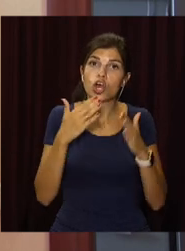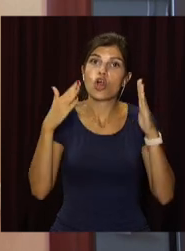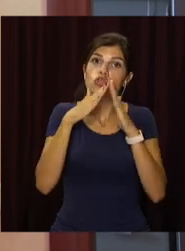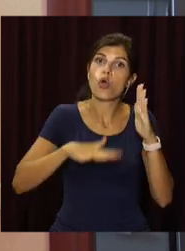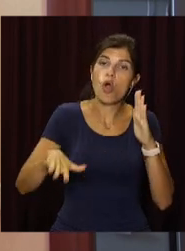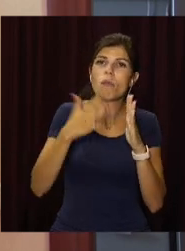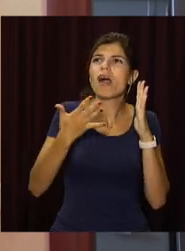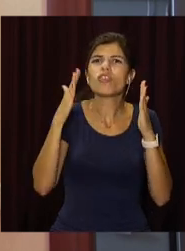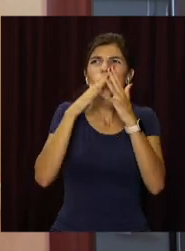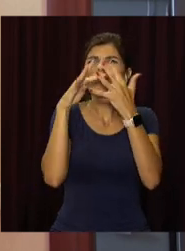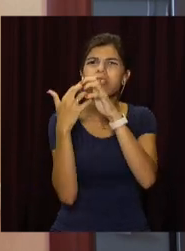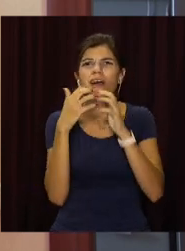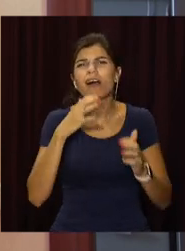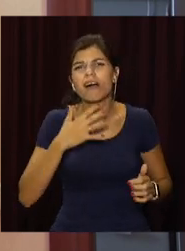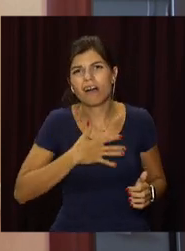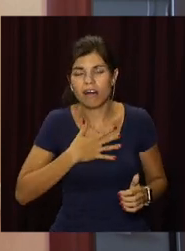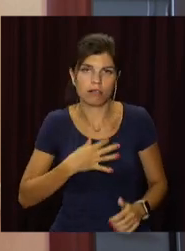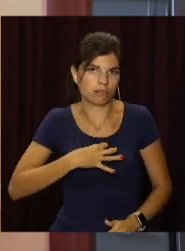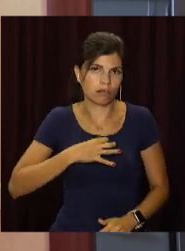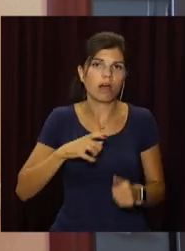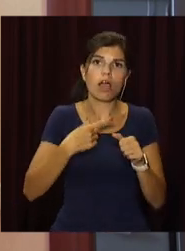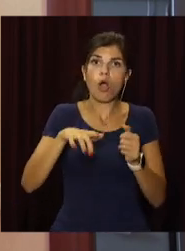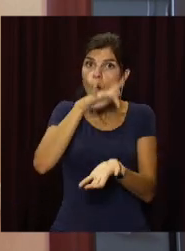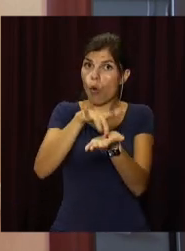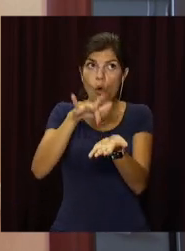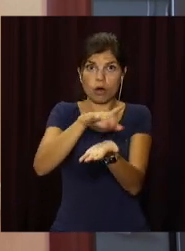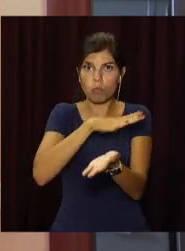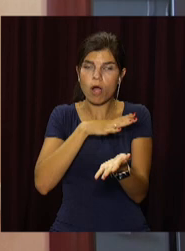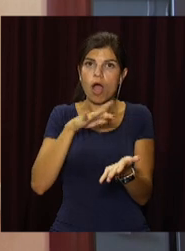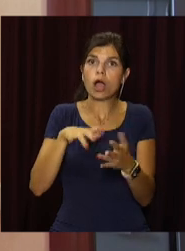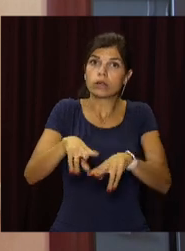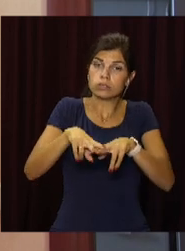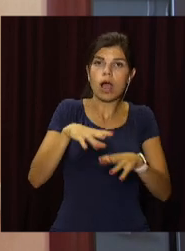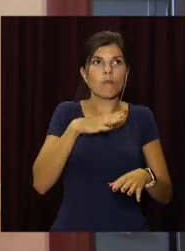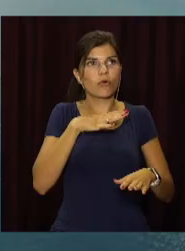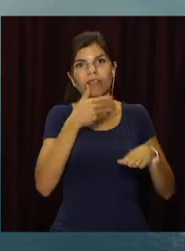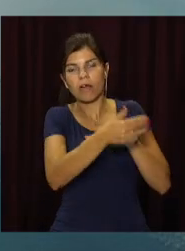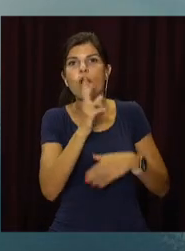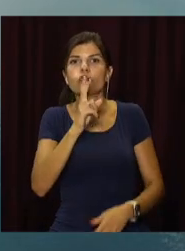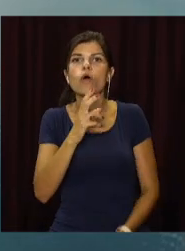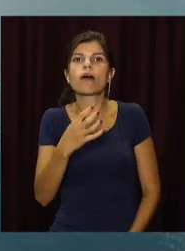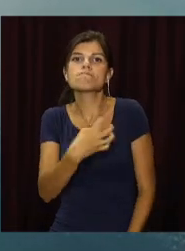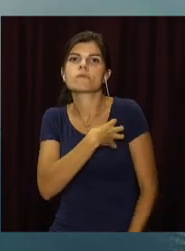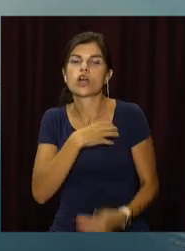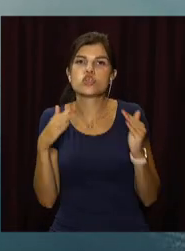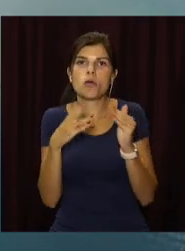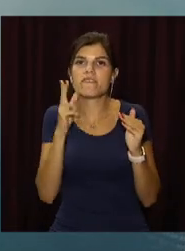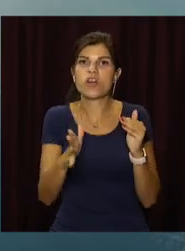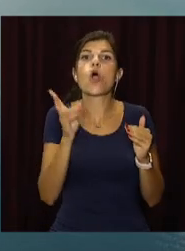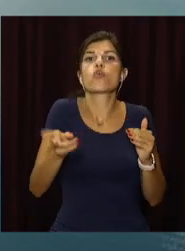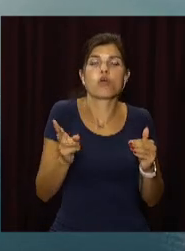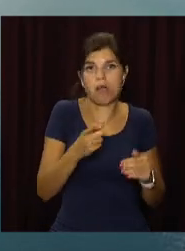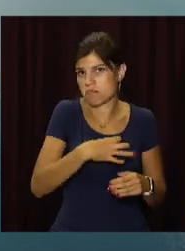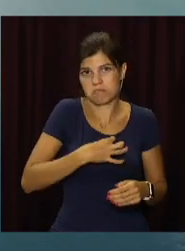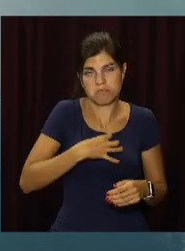Вона не дивиться на те, що це різні міста України. Вона не дивиться, хто співвласники. Щоб розрахувати розмір податку,